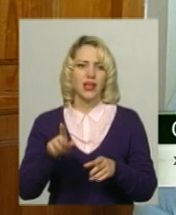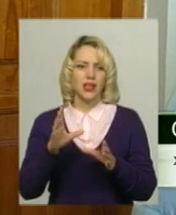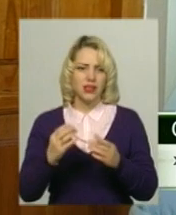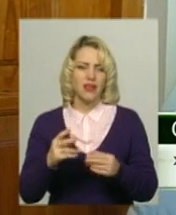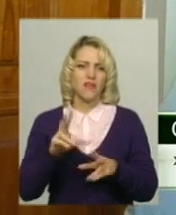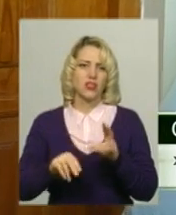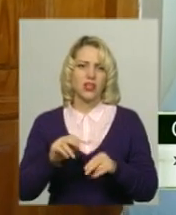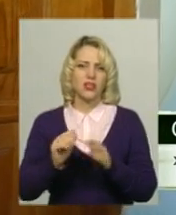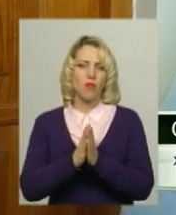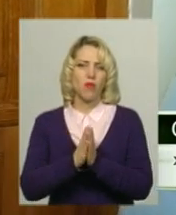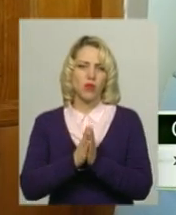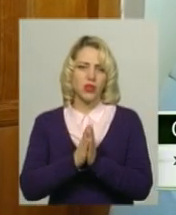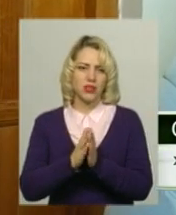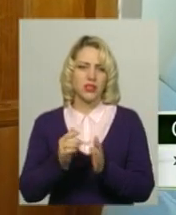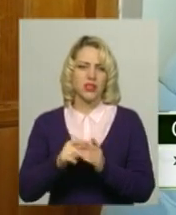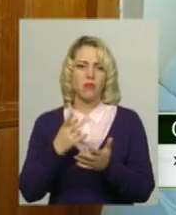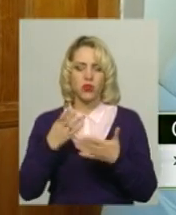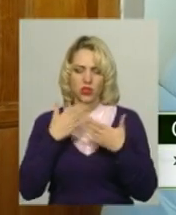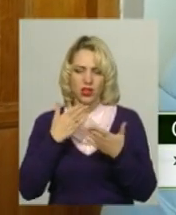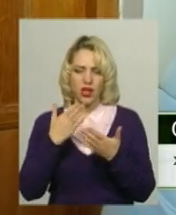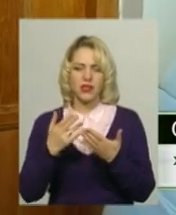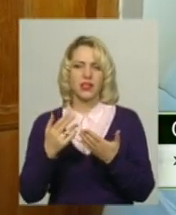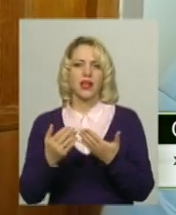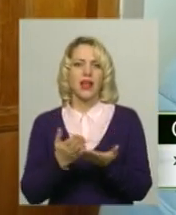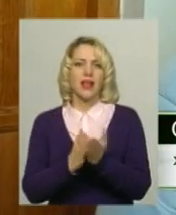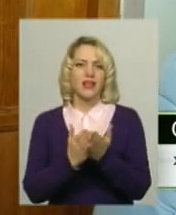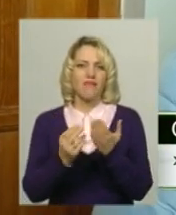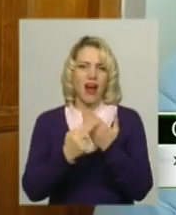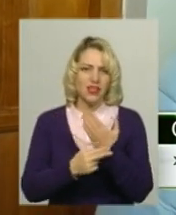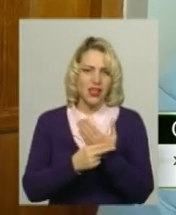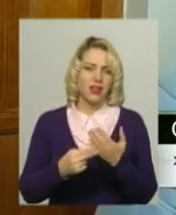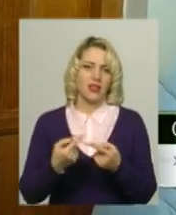помолитися. Помолитися, прочитати Євангеліє, прочитати Слово Боже.